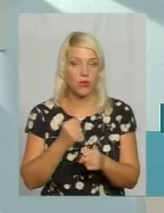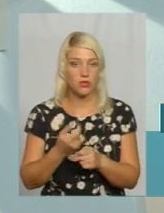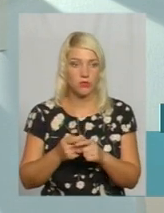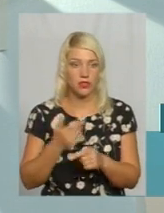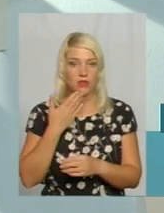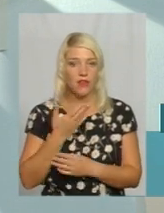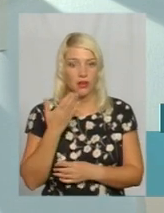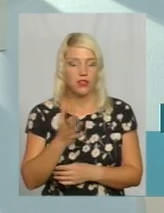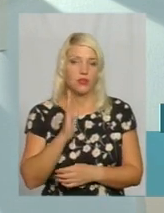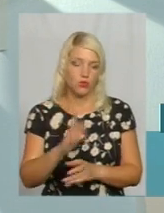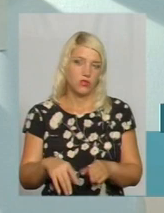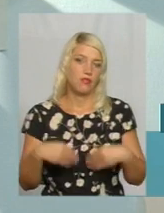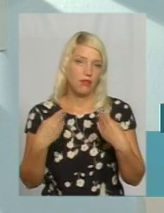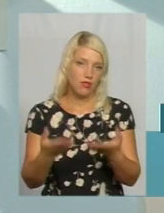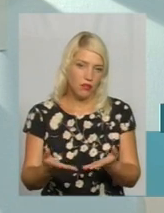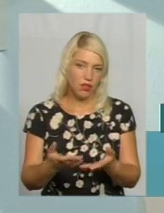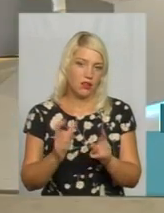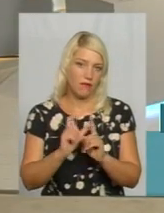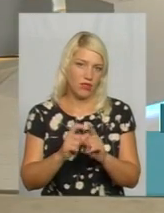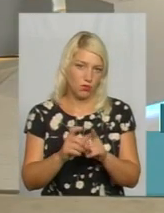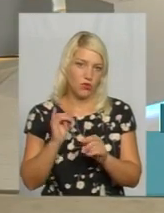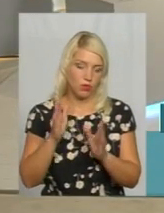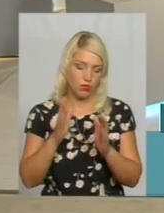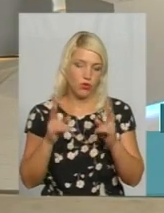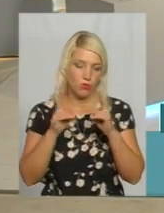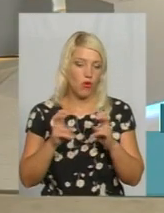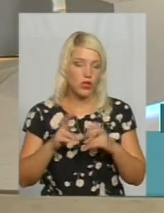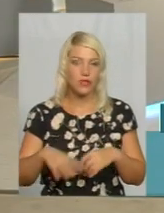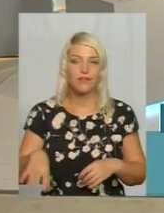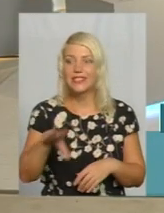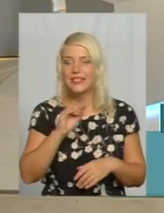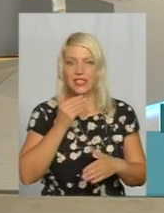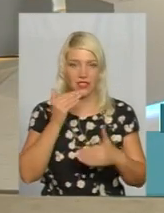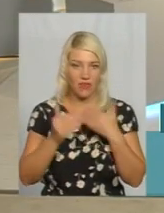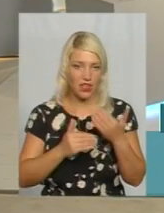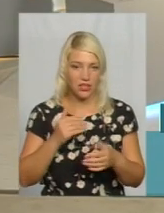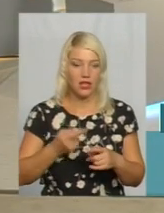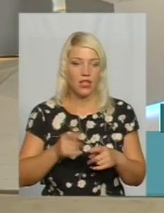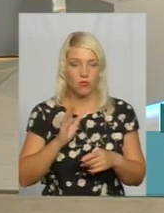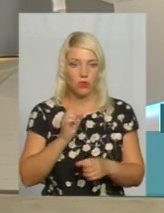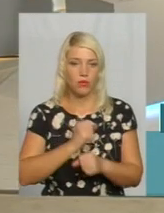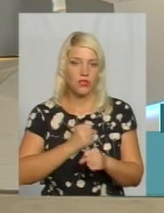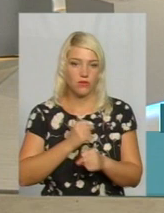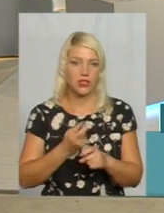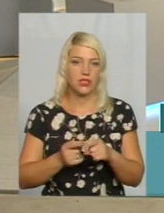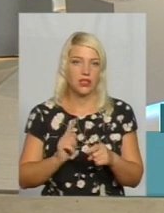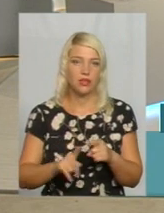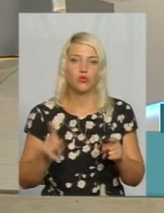надана відповідь. Ну, і, звичайно, ми будемо аналізувати усі звернення і працювати над тим, щоб покращити